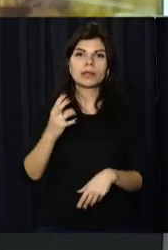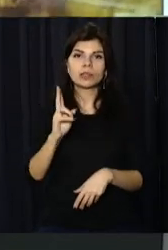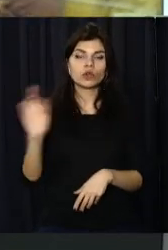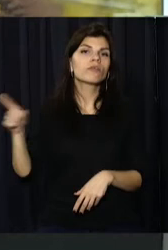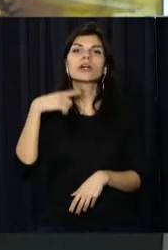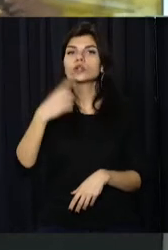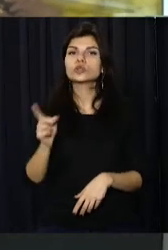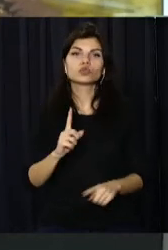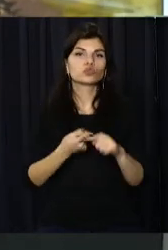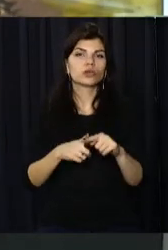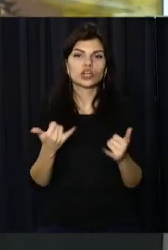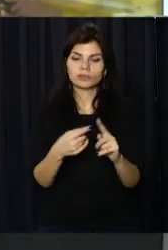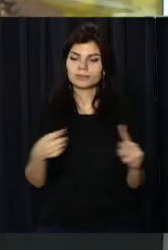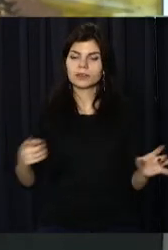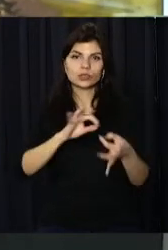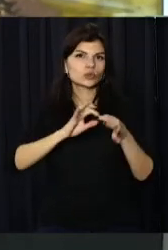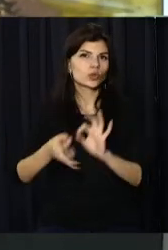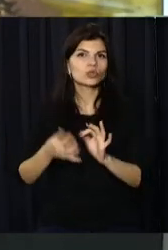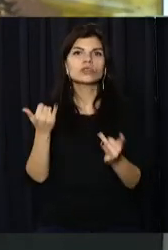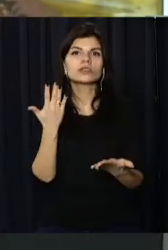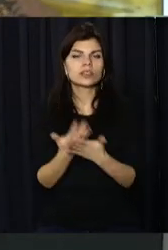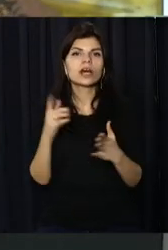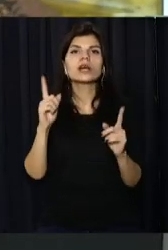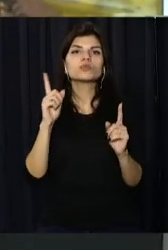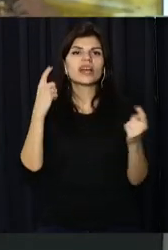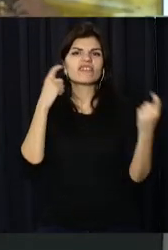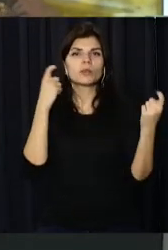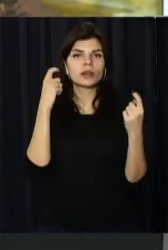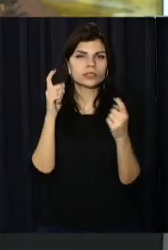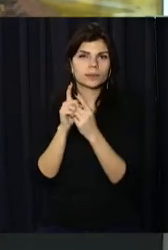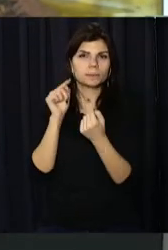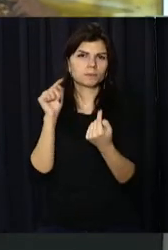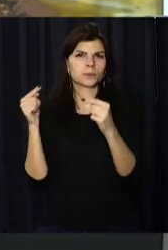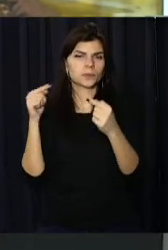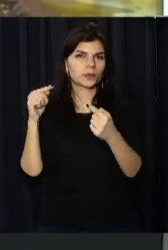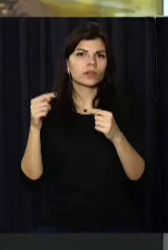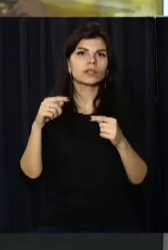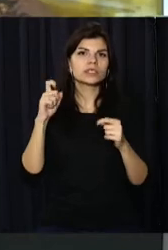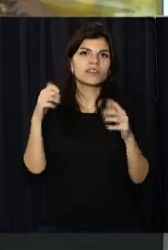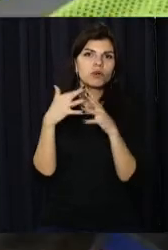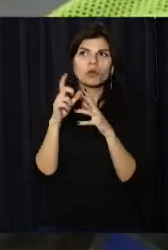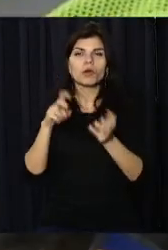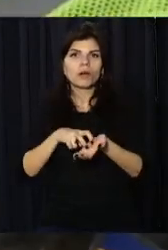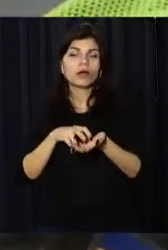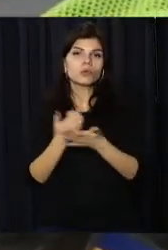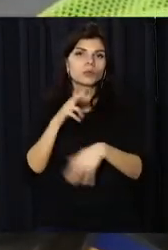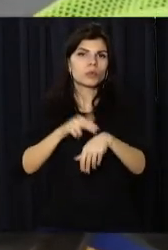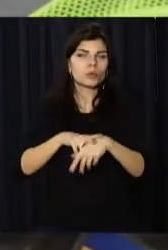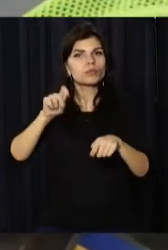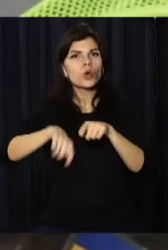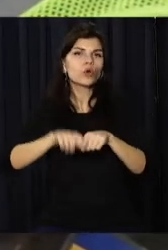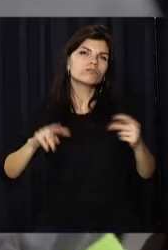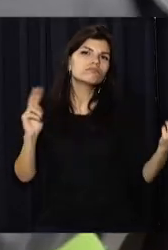зазначив, що наразі складний період активної фази гібридної війни проти України. І поліція працює в єдності з іншими правоохоронними